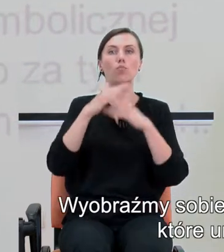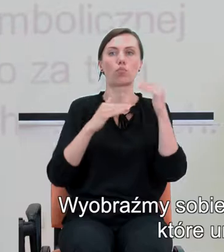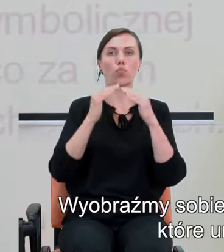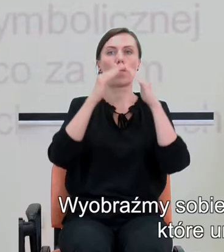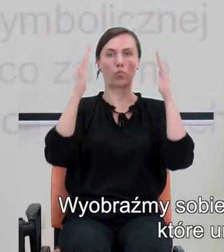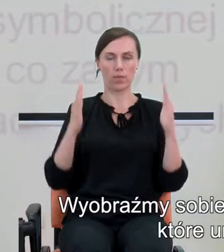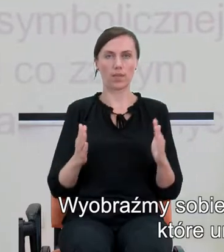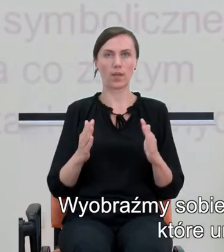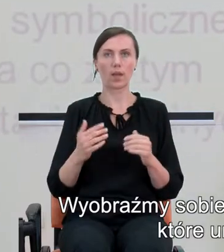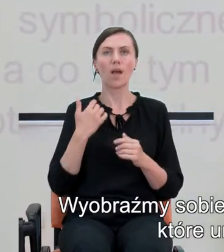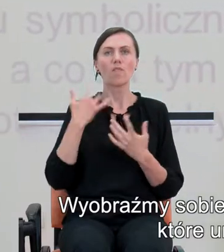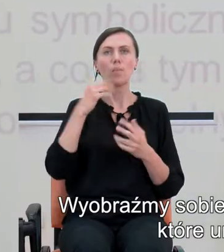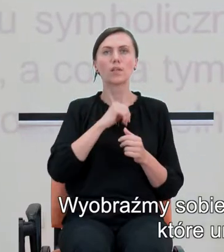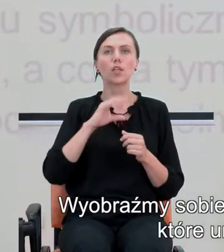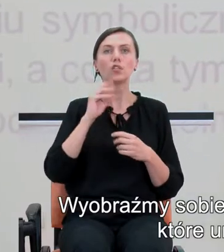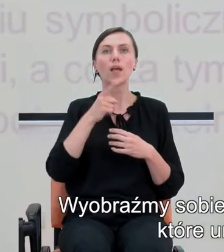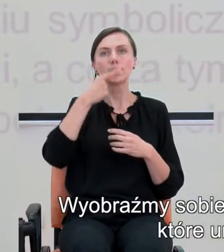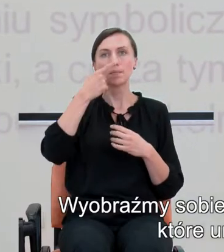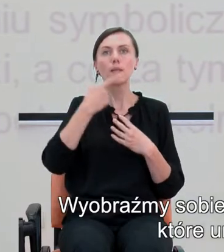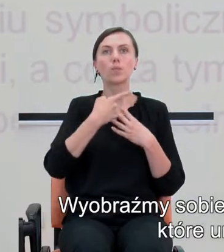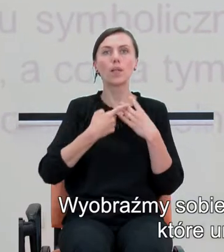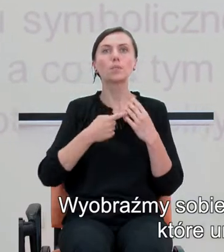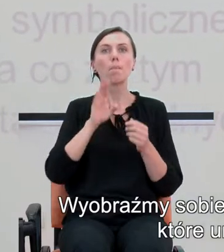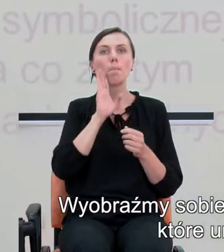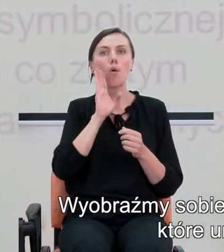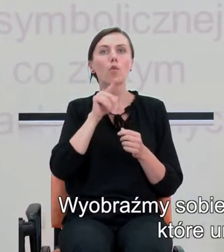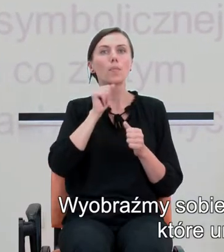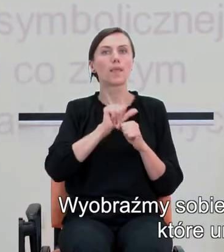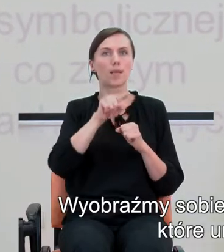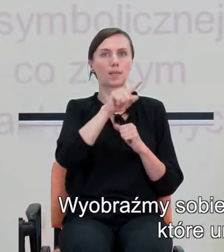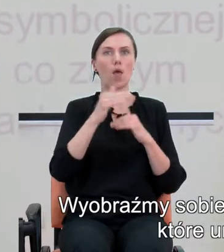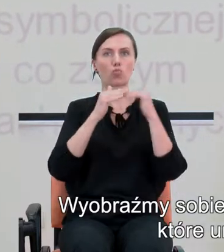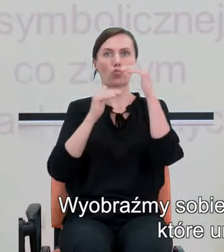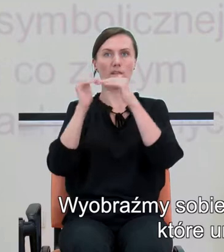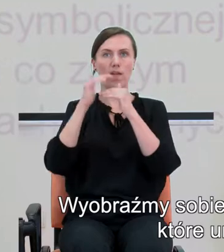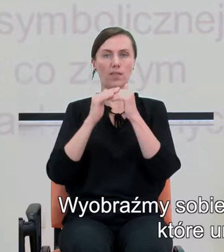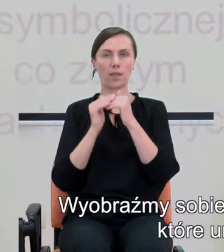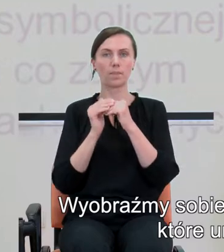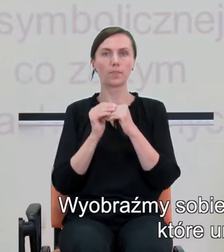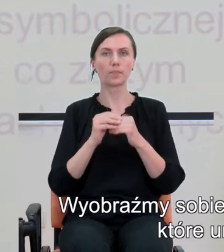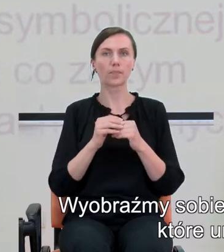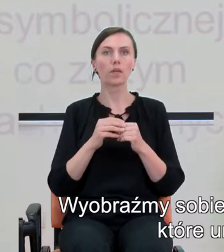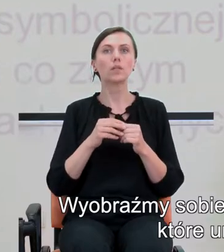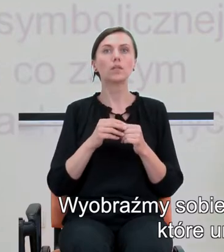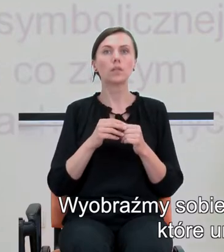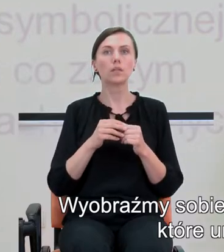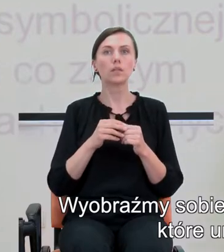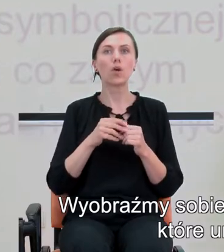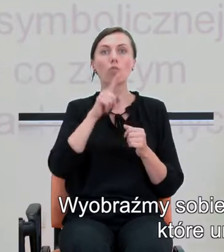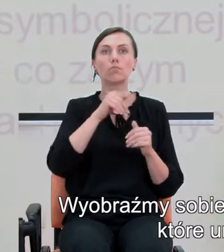Wyobraźmy sobie, że zmysł liczby jest właśnie takim rusztowaniem, które